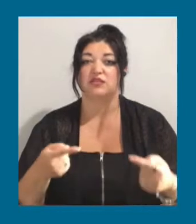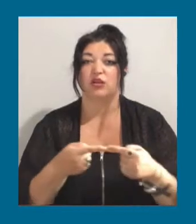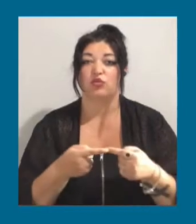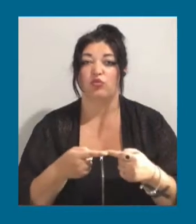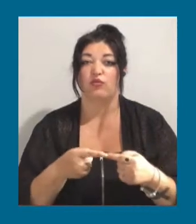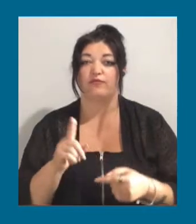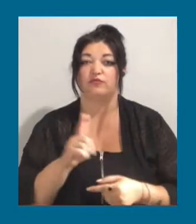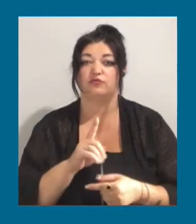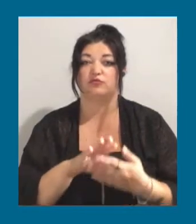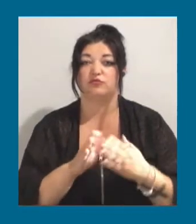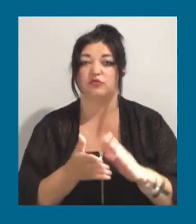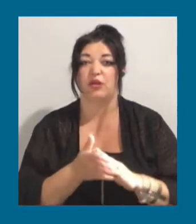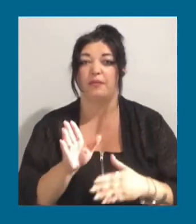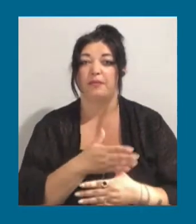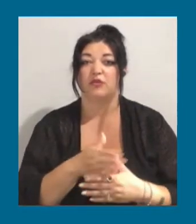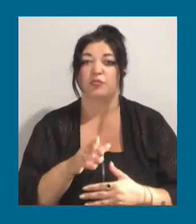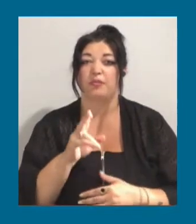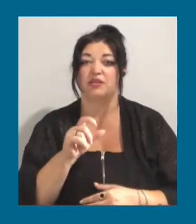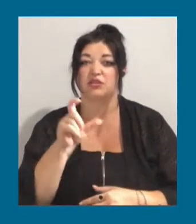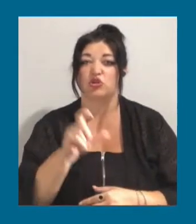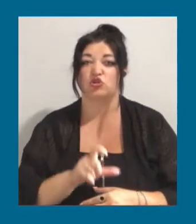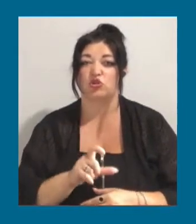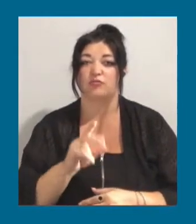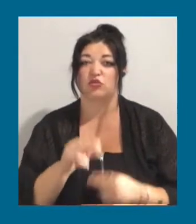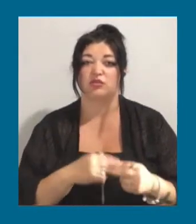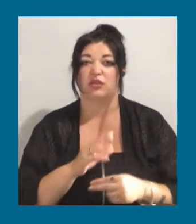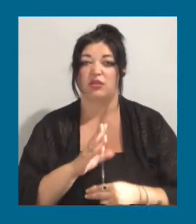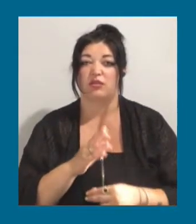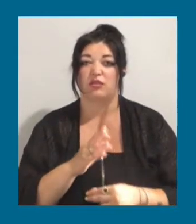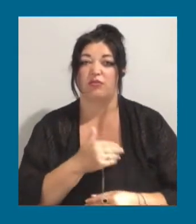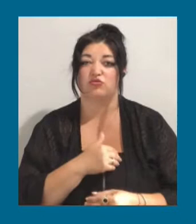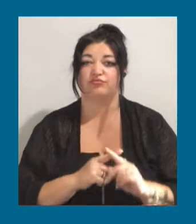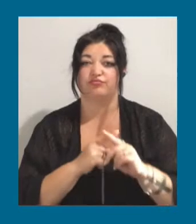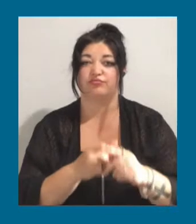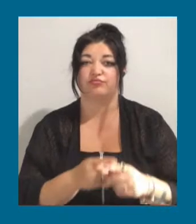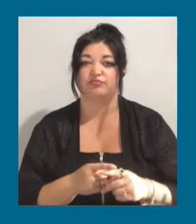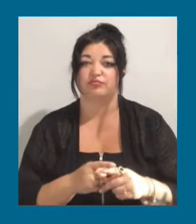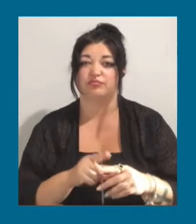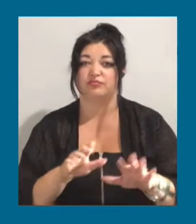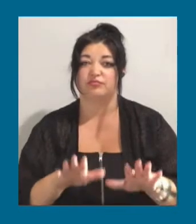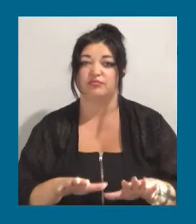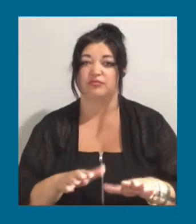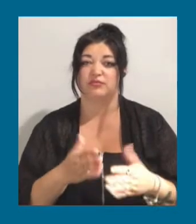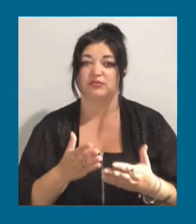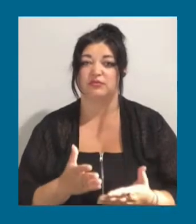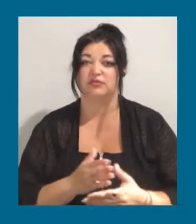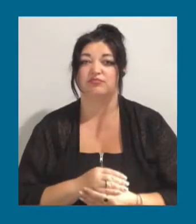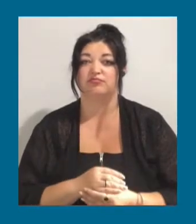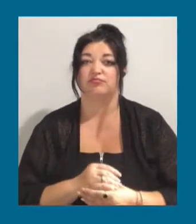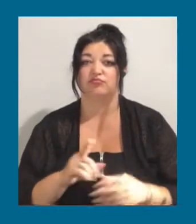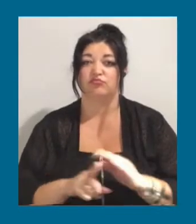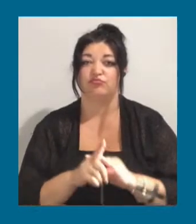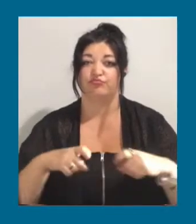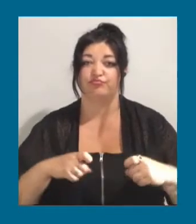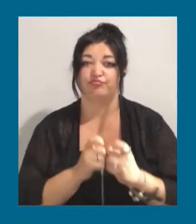між пасажирами виникло через небажання, дійсно, поступитися вагітнім місцем. І словесна перепалка переросла у штовханину, під